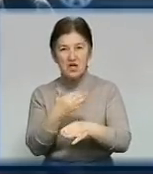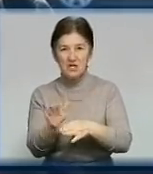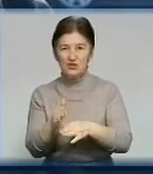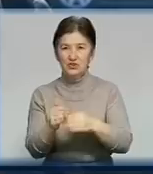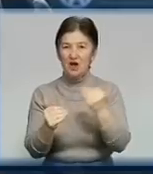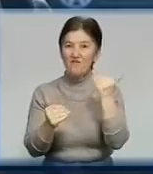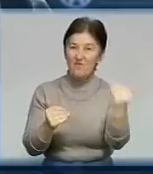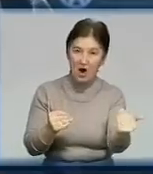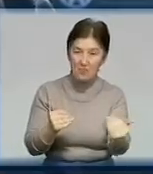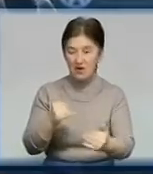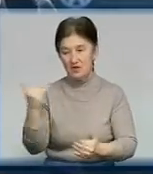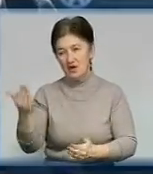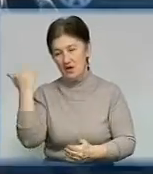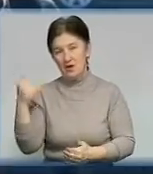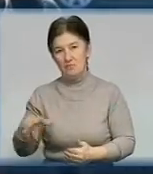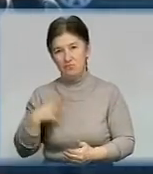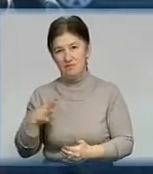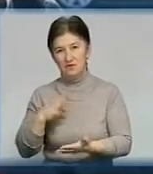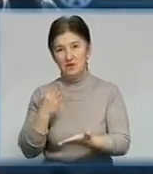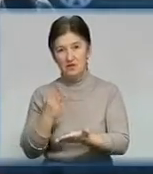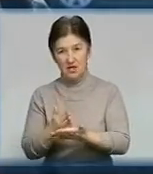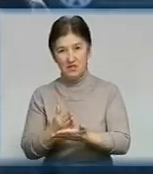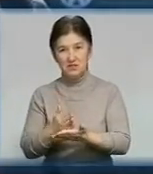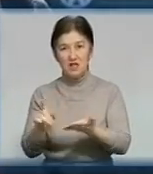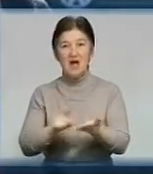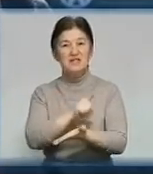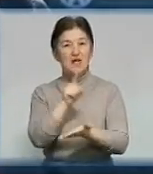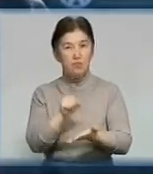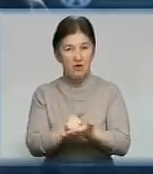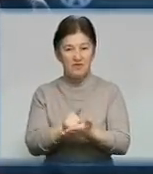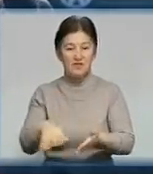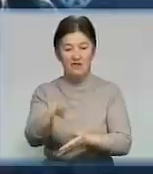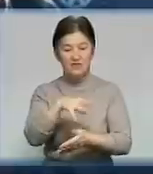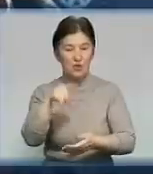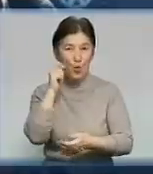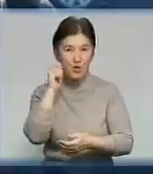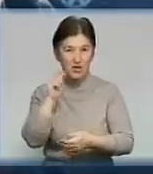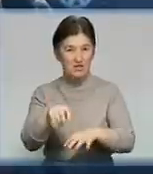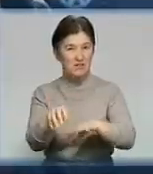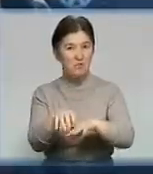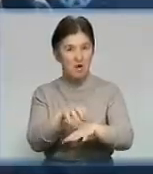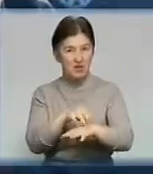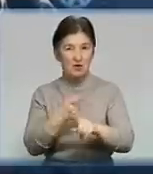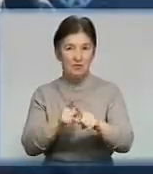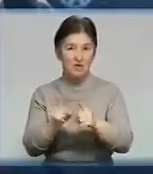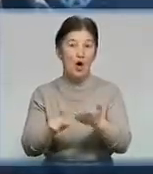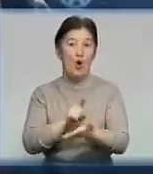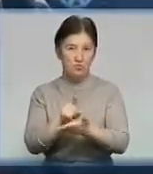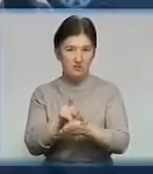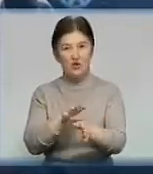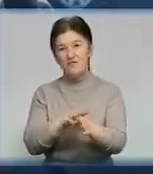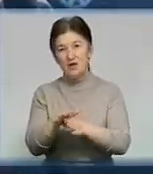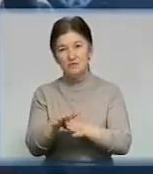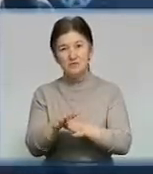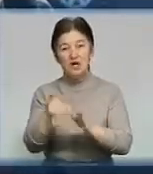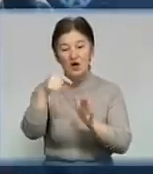працівниками? Є зобов'язання обласної організації і всеукраїнської організації партії, яким вона обов'язково виконає. А в чому